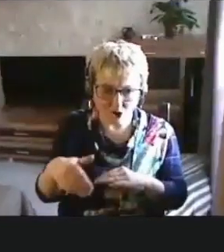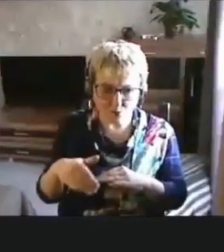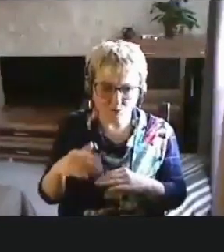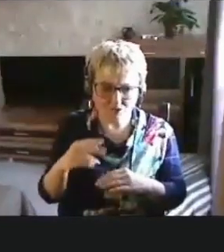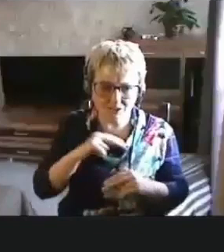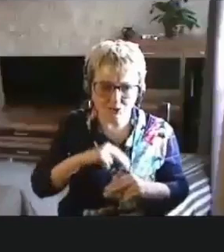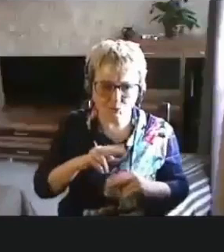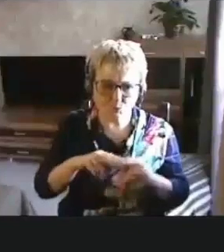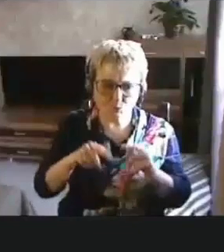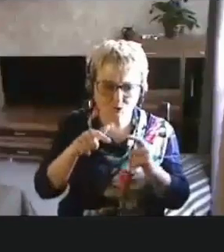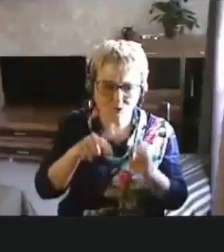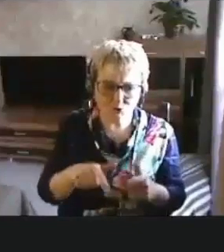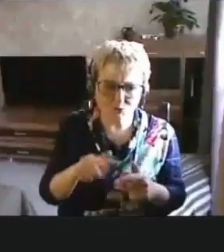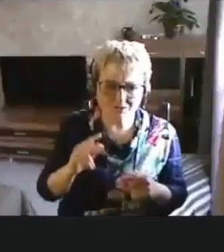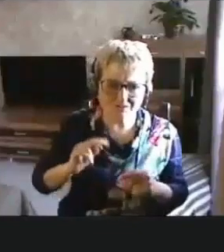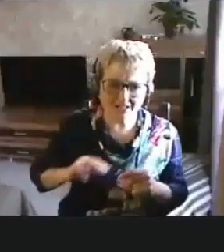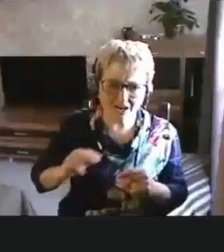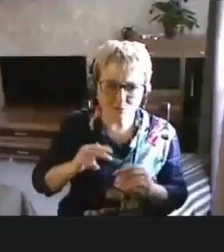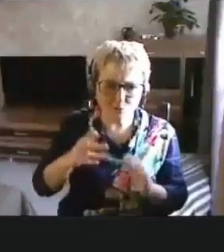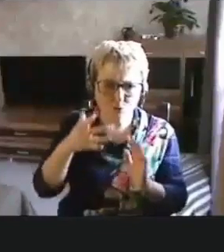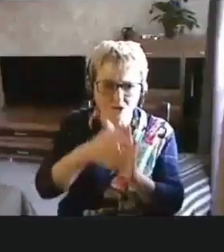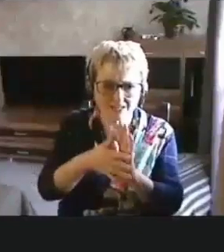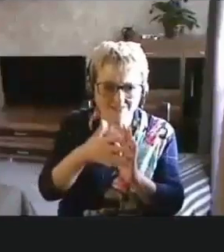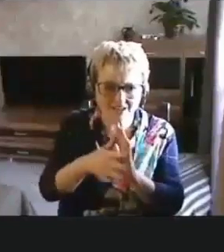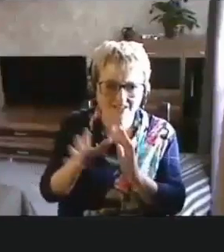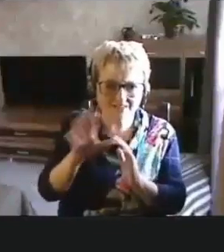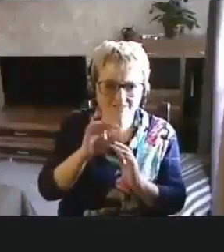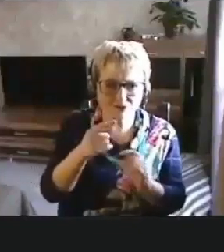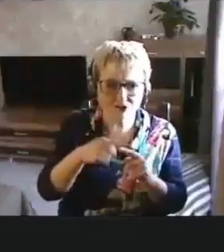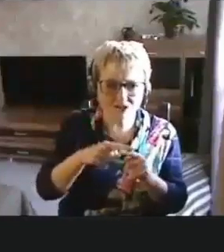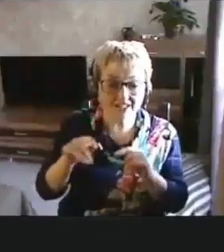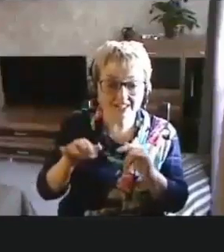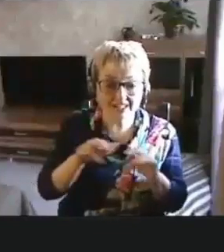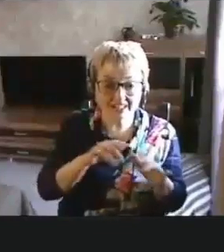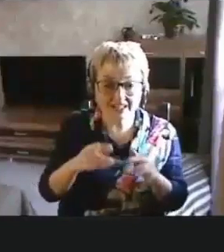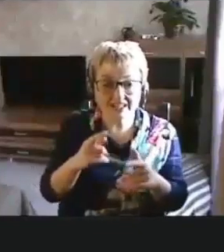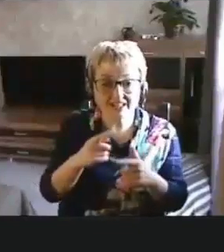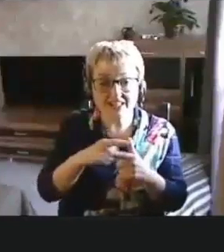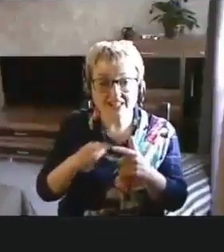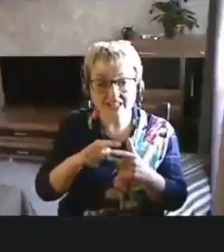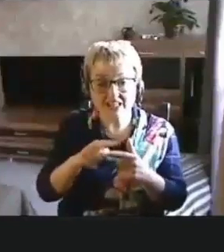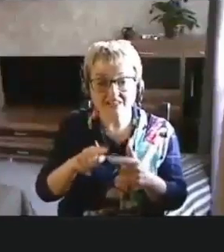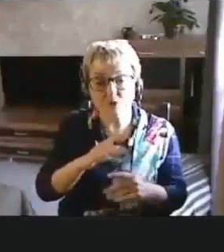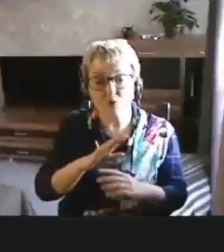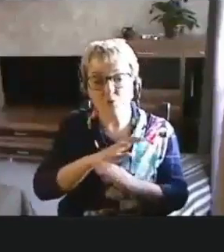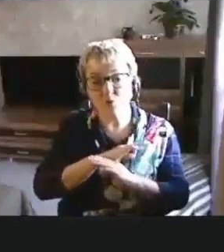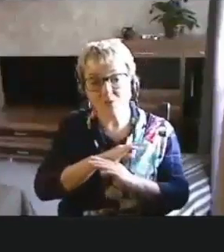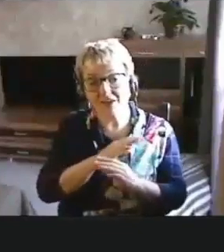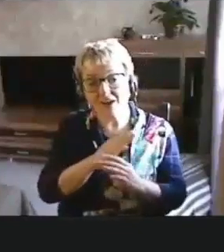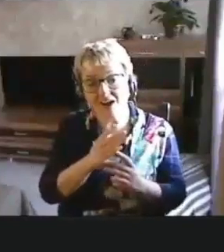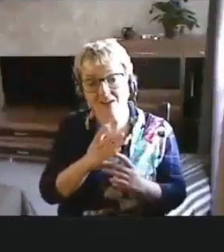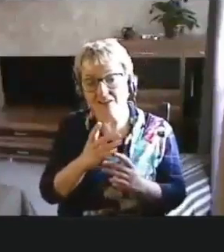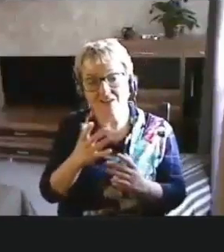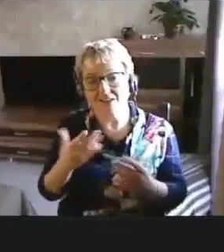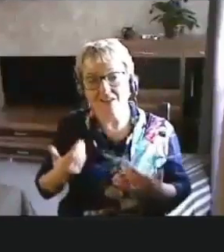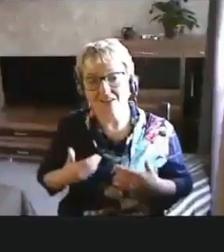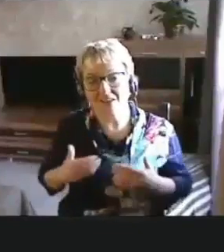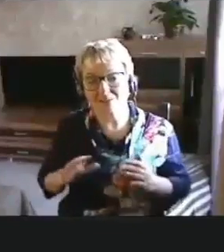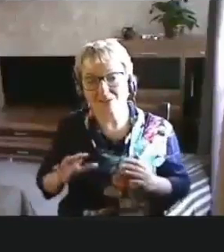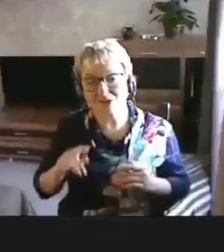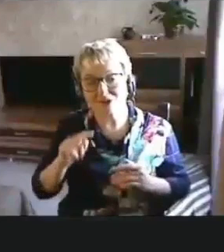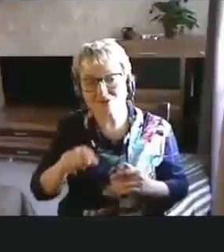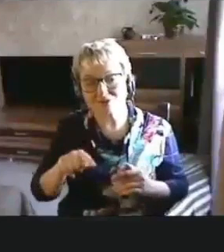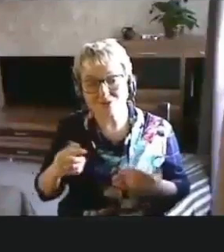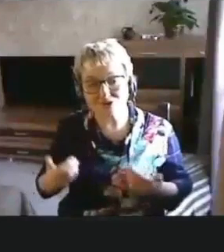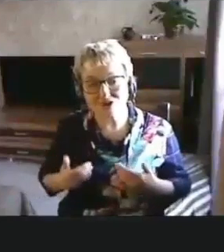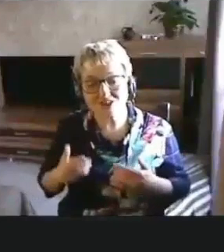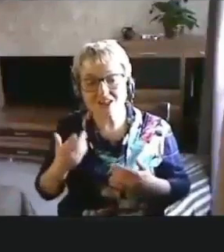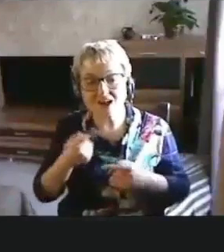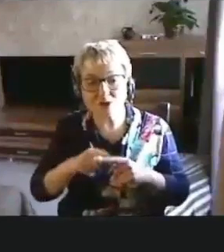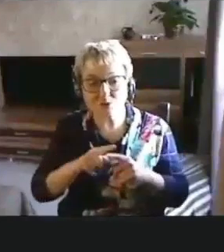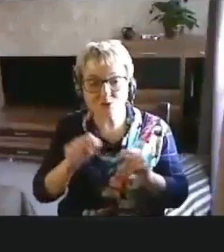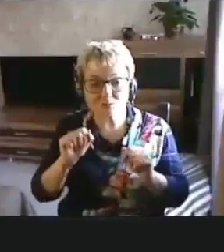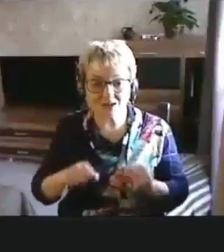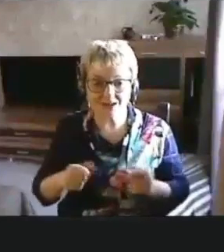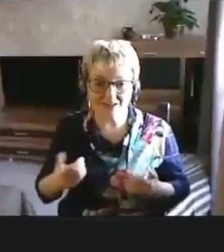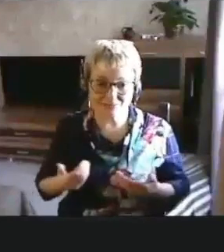трудоустраиваетесь на работу, осваиваете все это дело, или вы умираете, так и не прожив в той жизни, которую могли бы прожить.